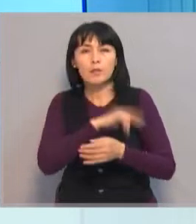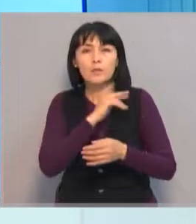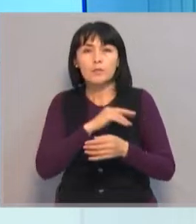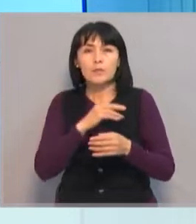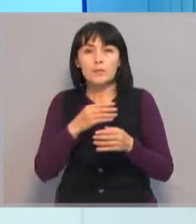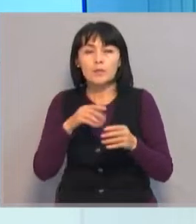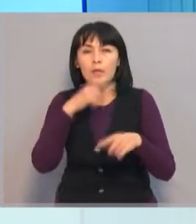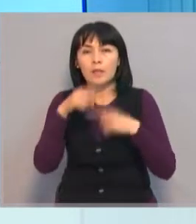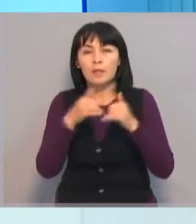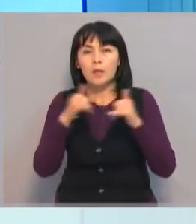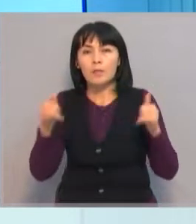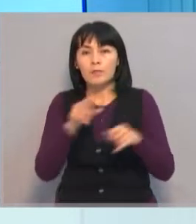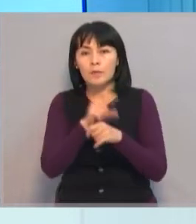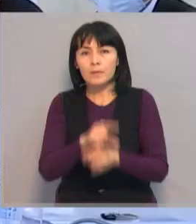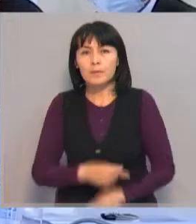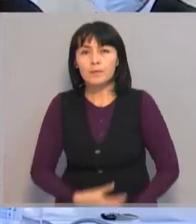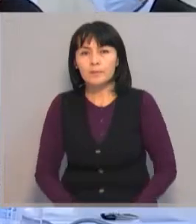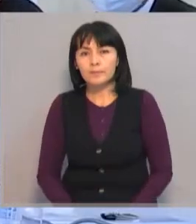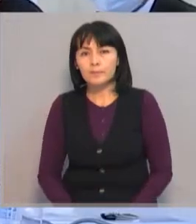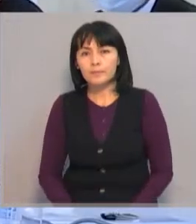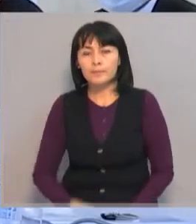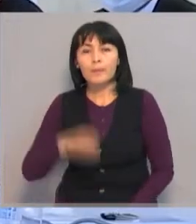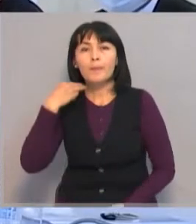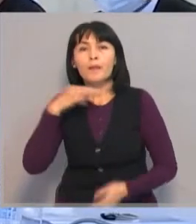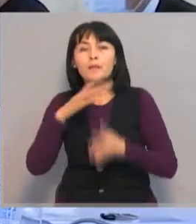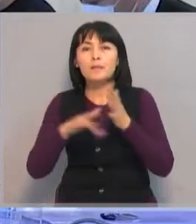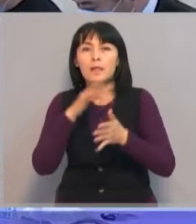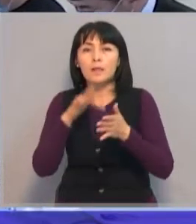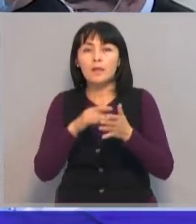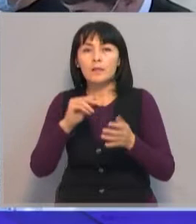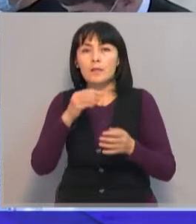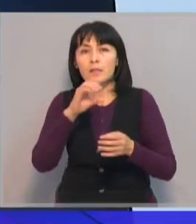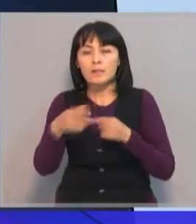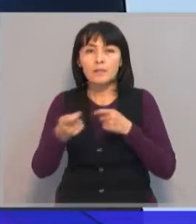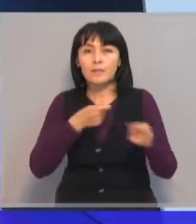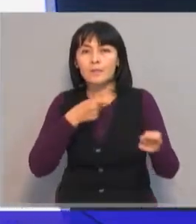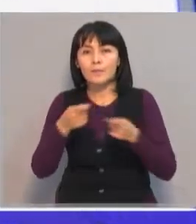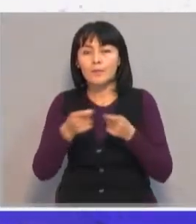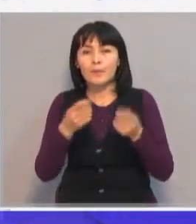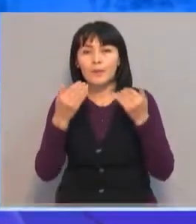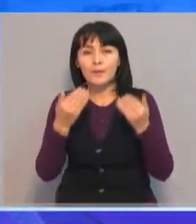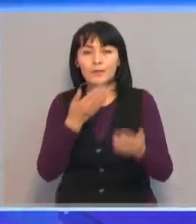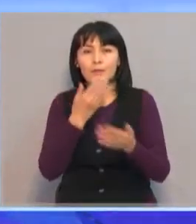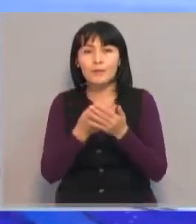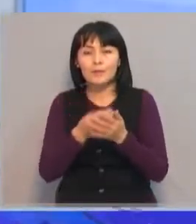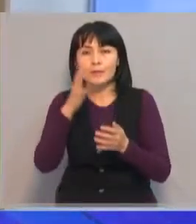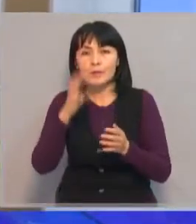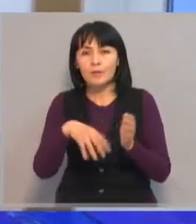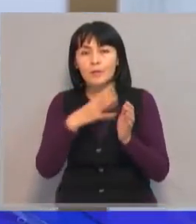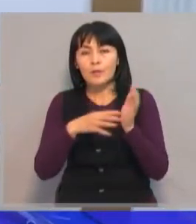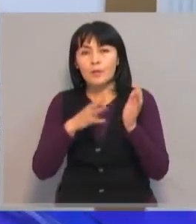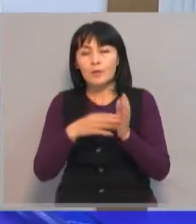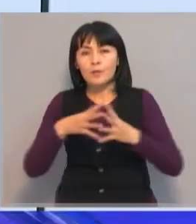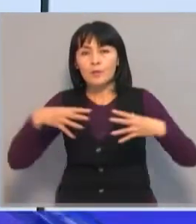шират ұттап сұртты. Түркістан қалалық төтенше жағдайлар басқармасы тарапынан ұсынылған 499